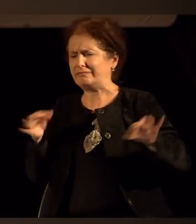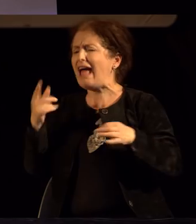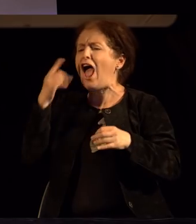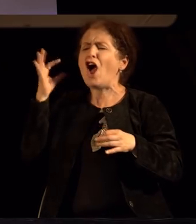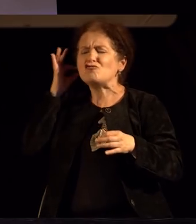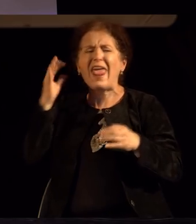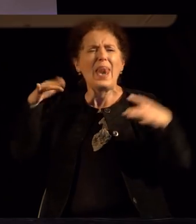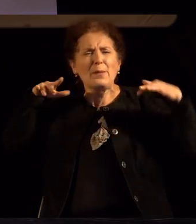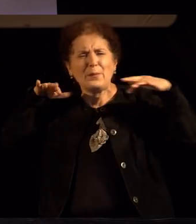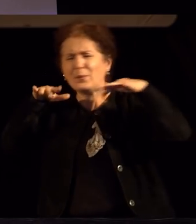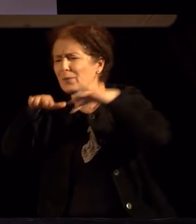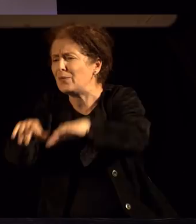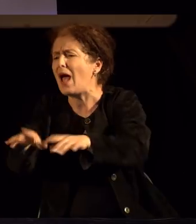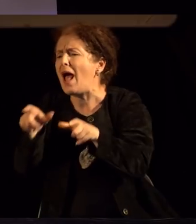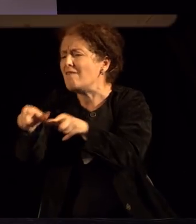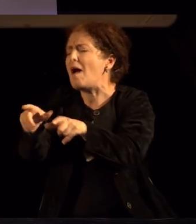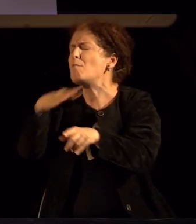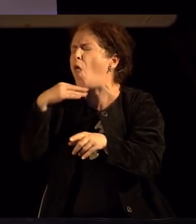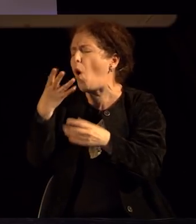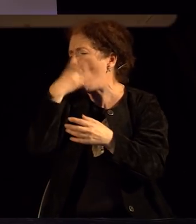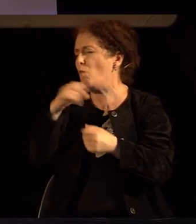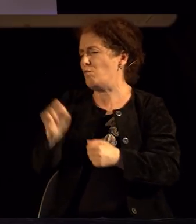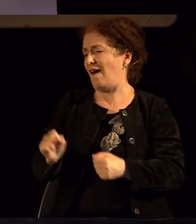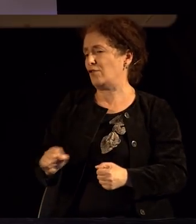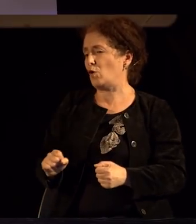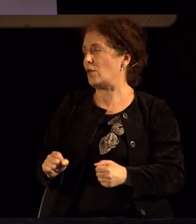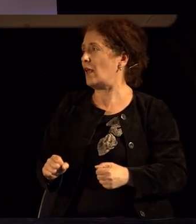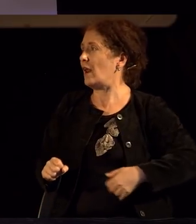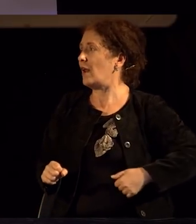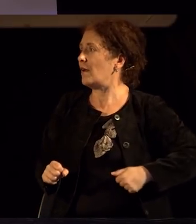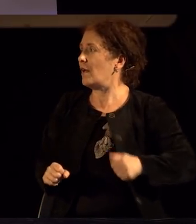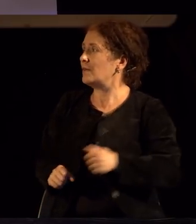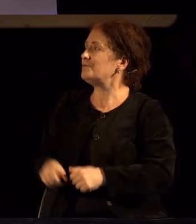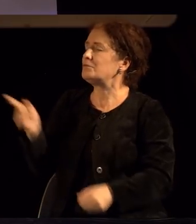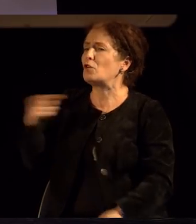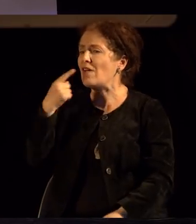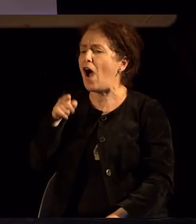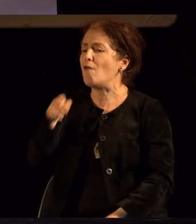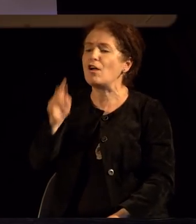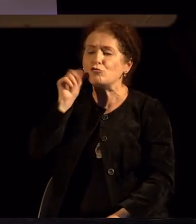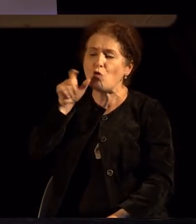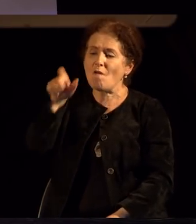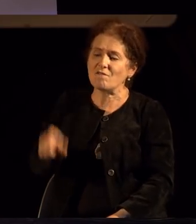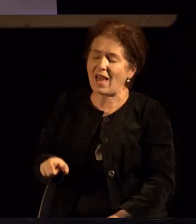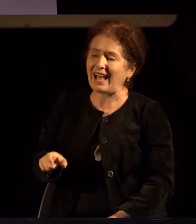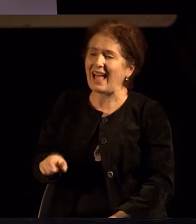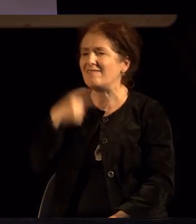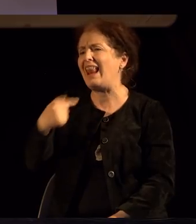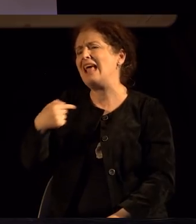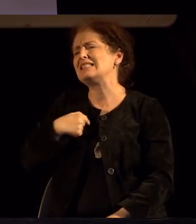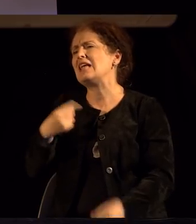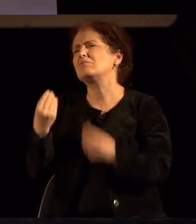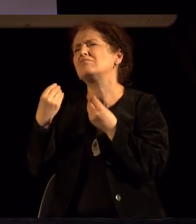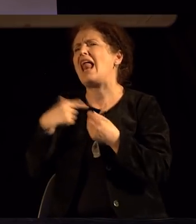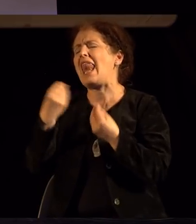И Аристип учел дека највисоко добро, сумум бонум, тоа е задоволството.